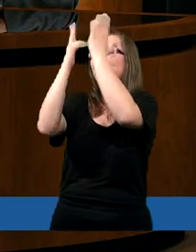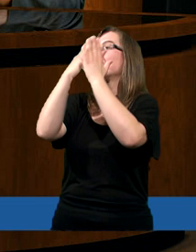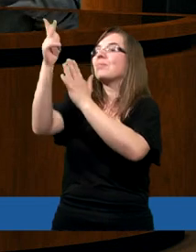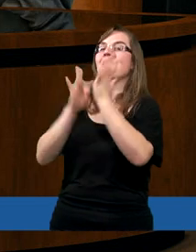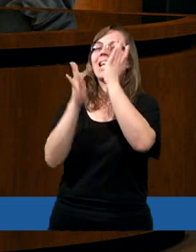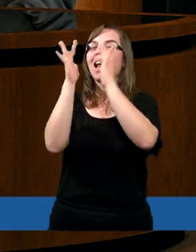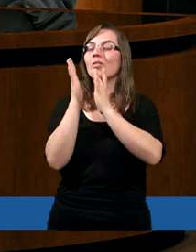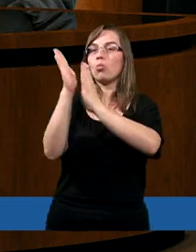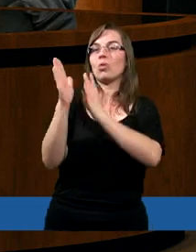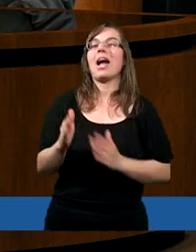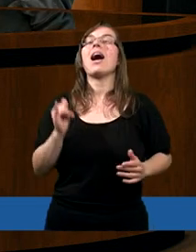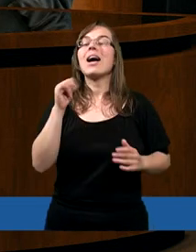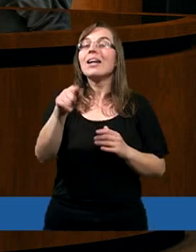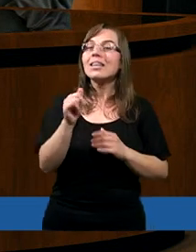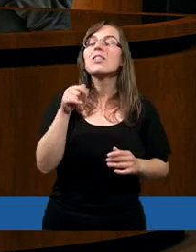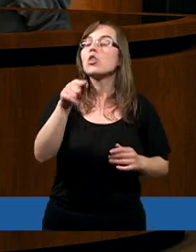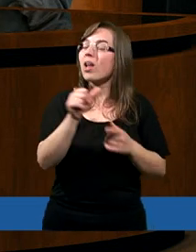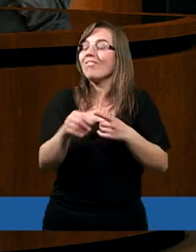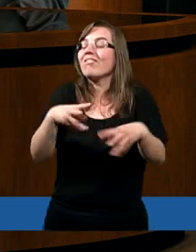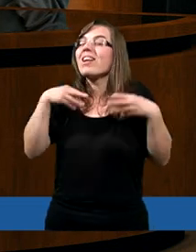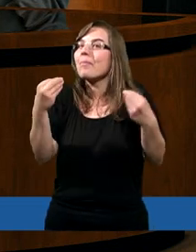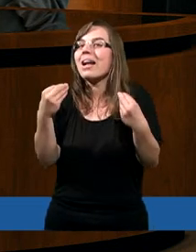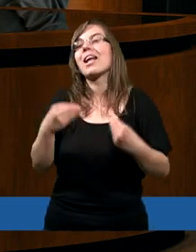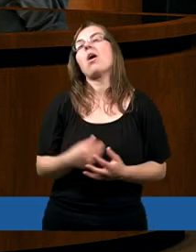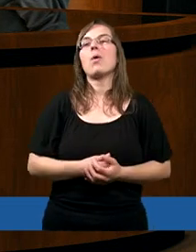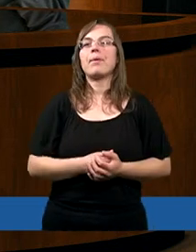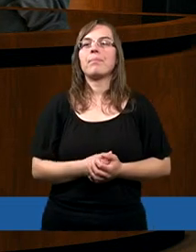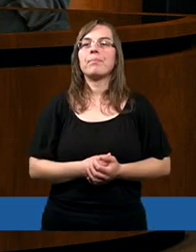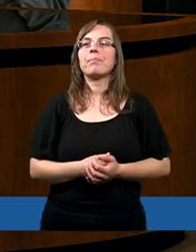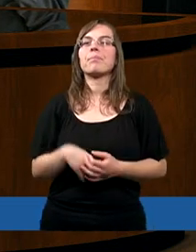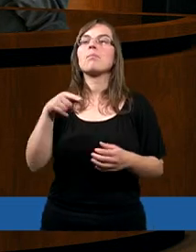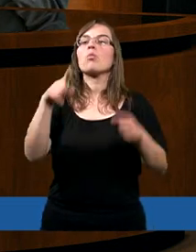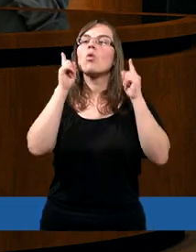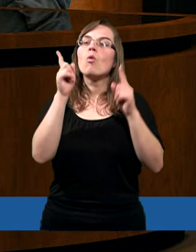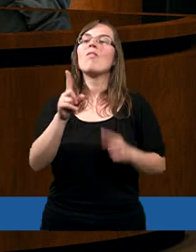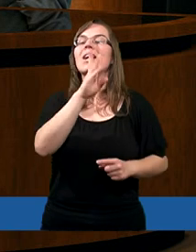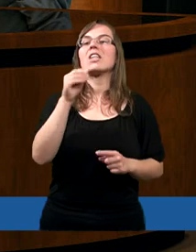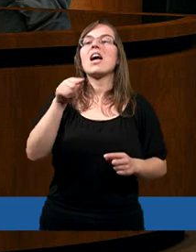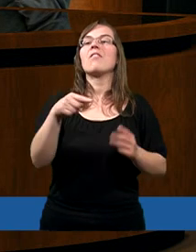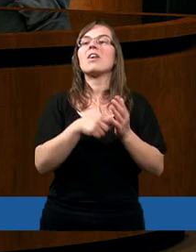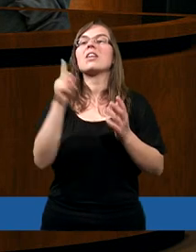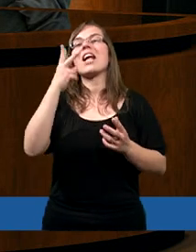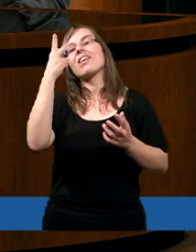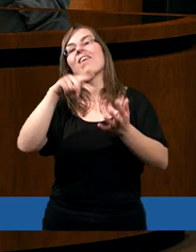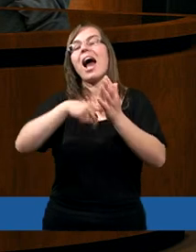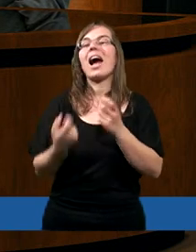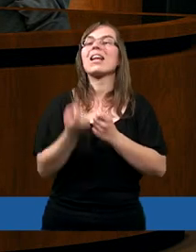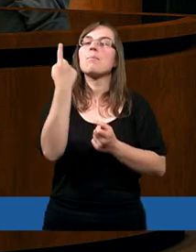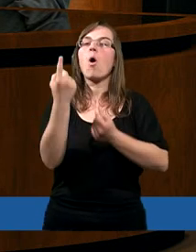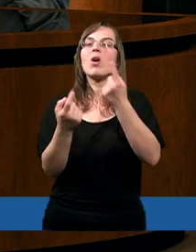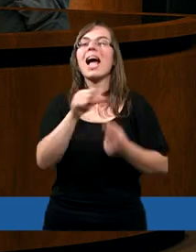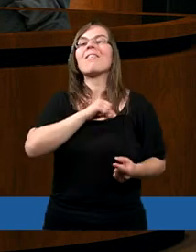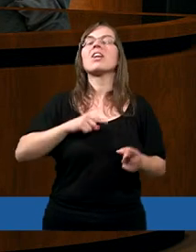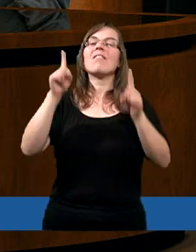I stąd dalszy Jego wywód. Ale ja bym jeszcze zwróciła uwagę na to, że dwa razy się pojawiają